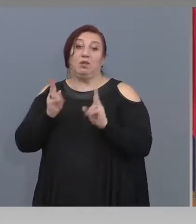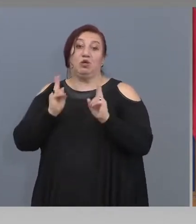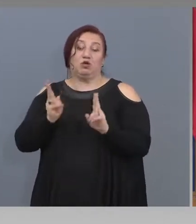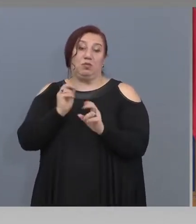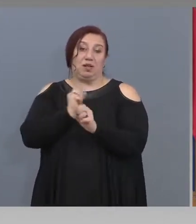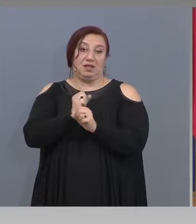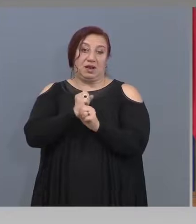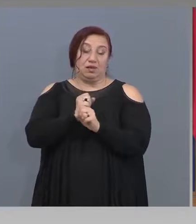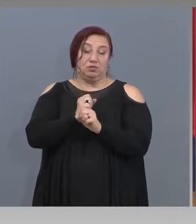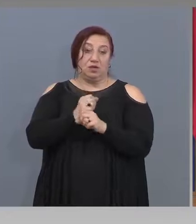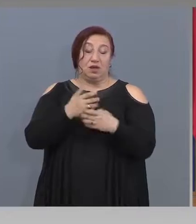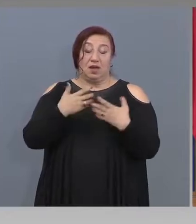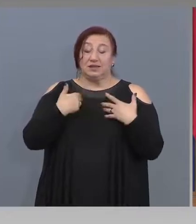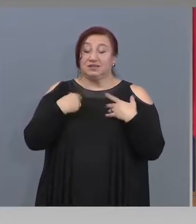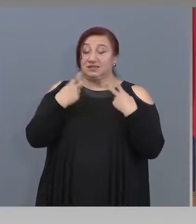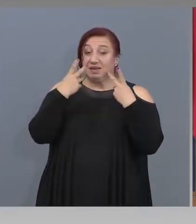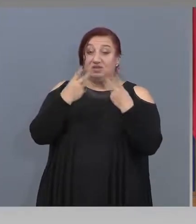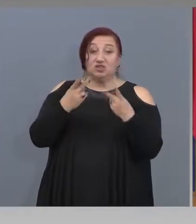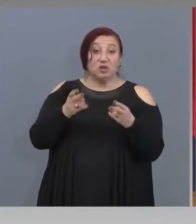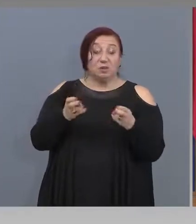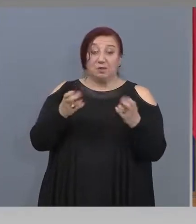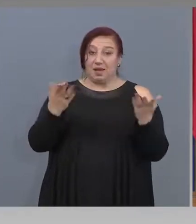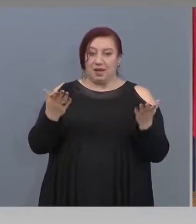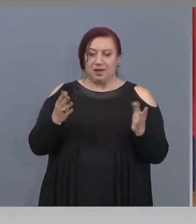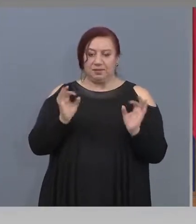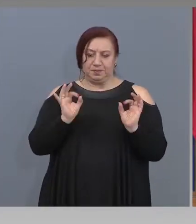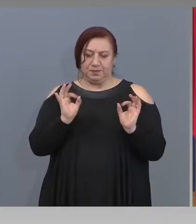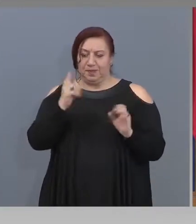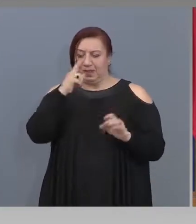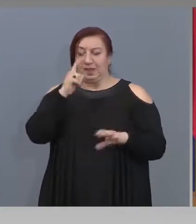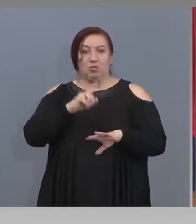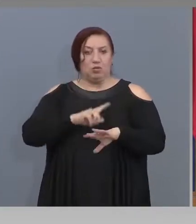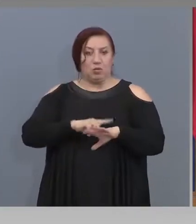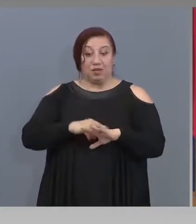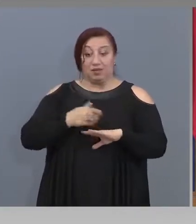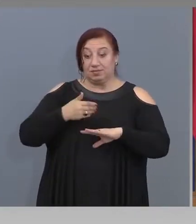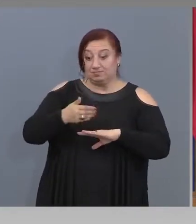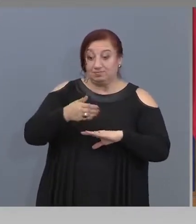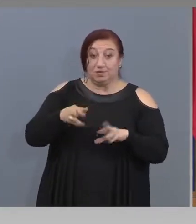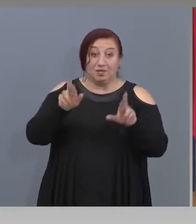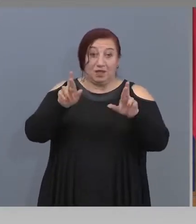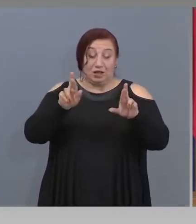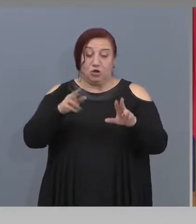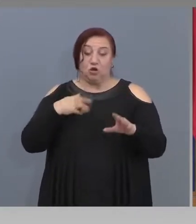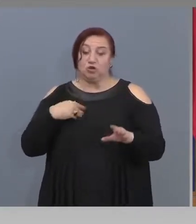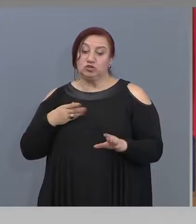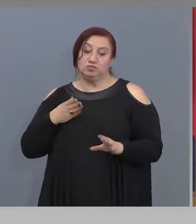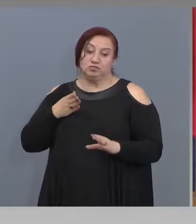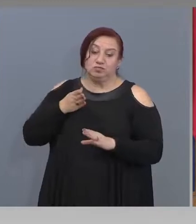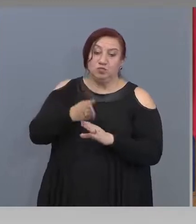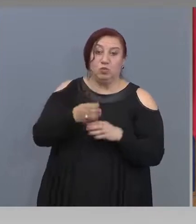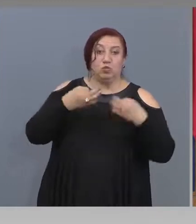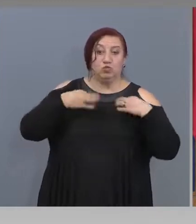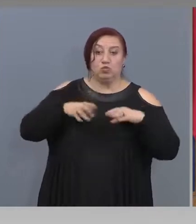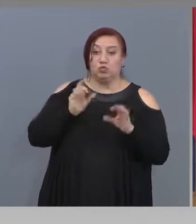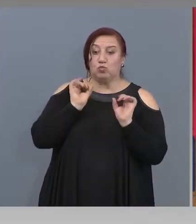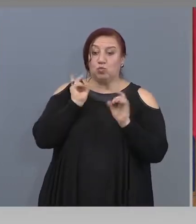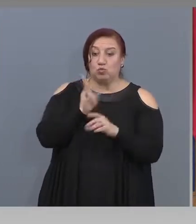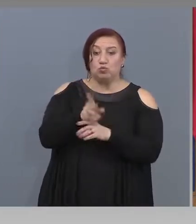Моята визия каква е? Че в един момент, дай Боже да е по-скоро, ще примем към 50% зарител, което да може да е вътре.